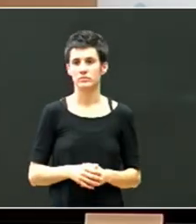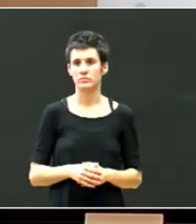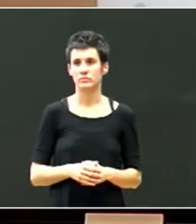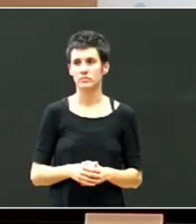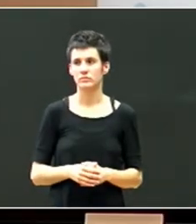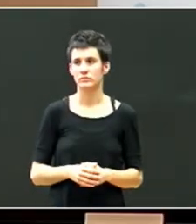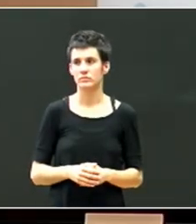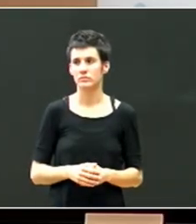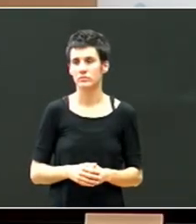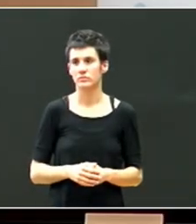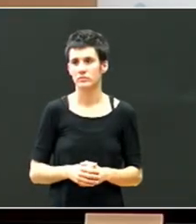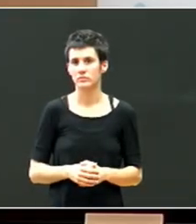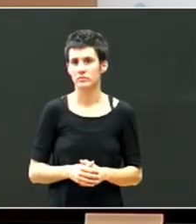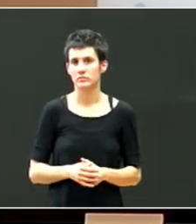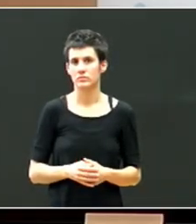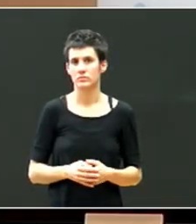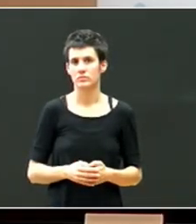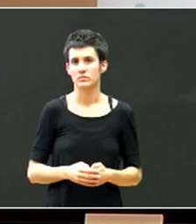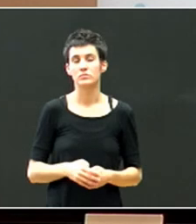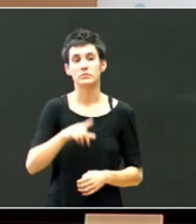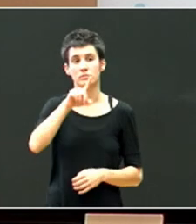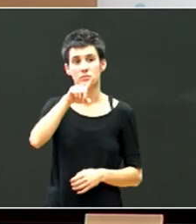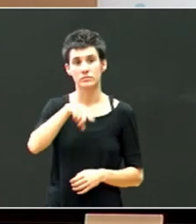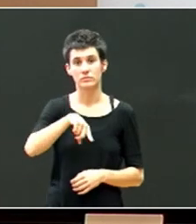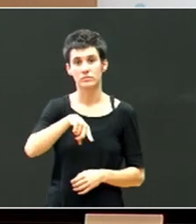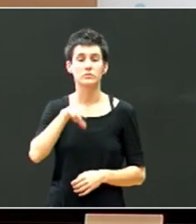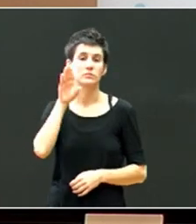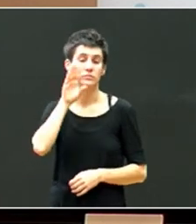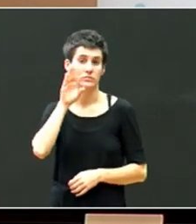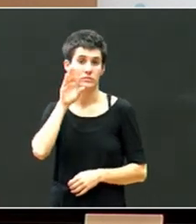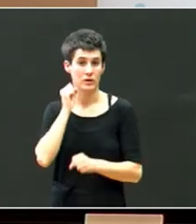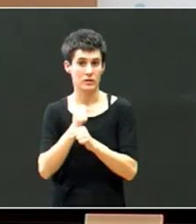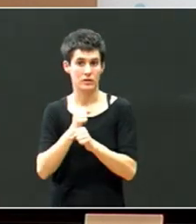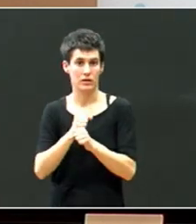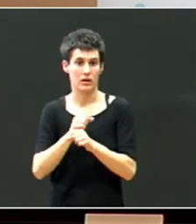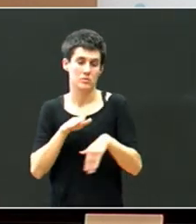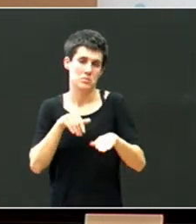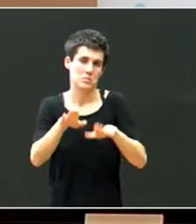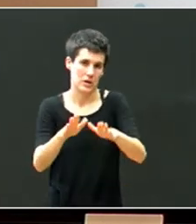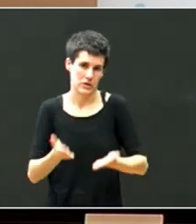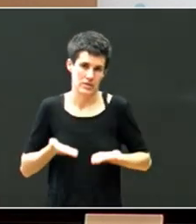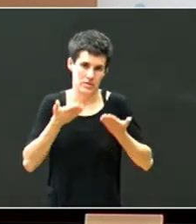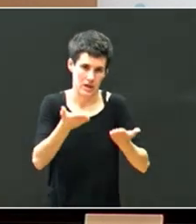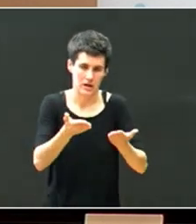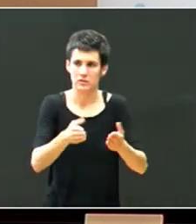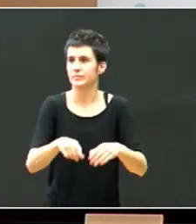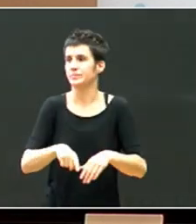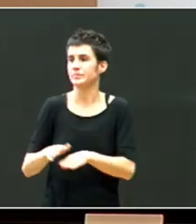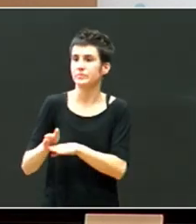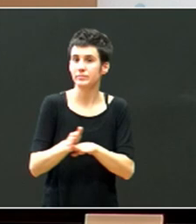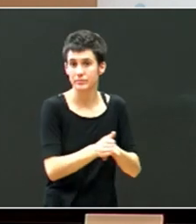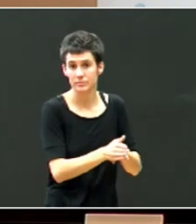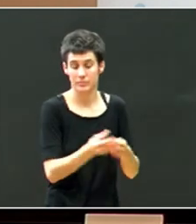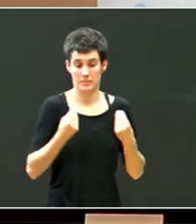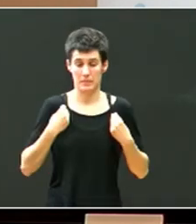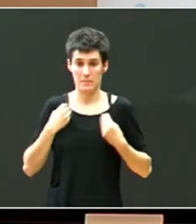baita amaten dira, hori lantzeko, orienta bide dezberdinak, garatze prozesu hori, historia debida, prozesu